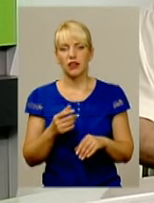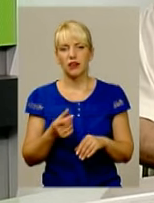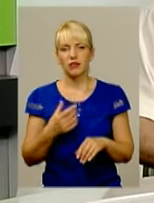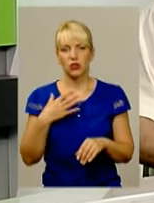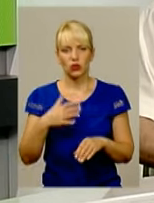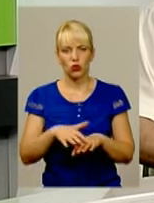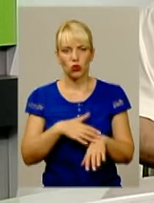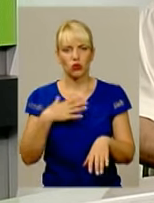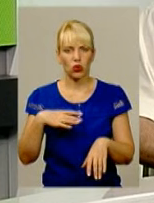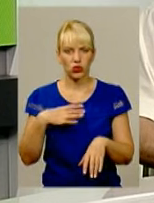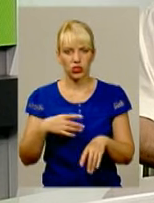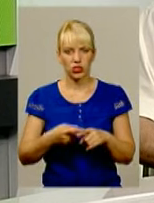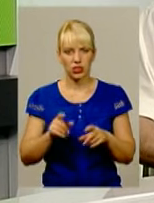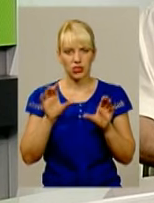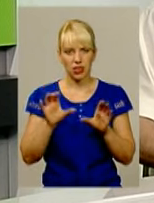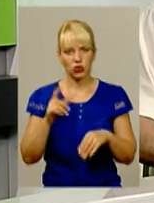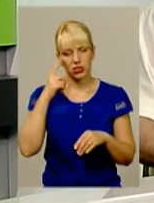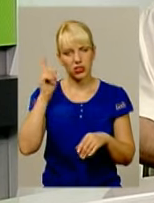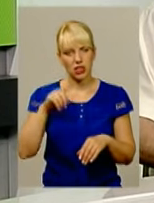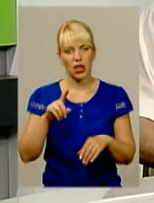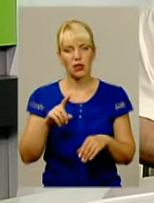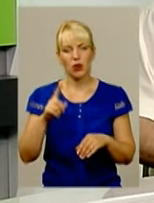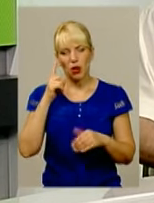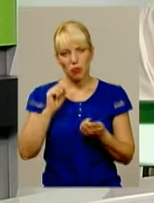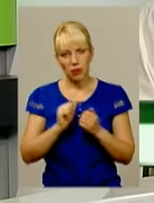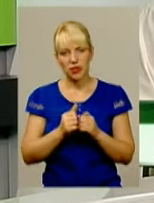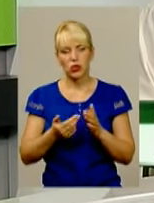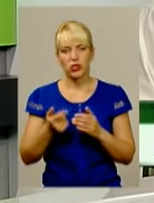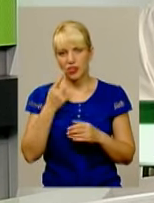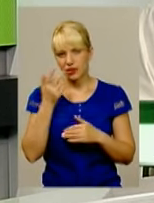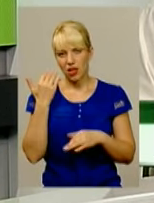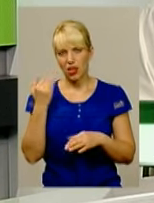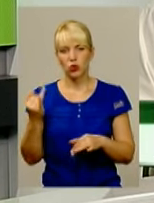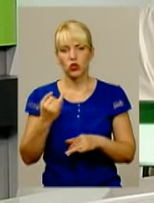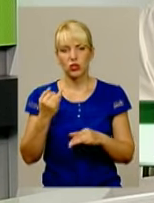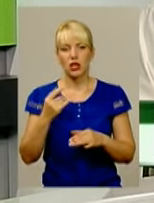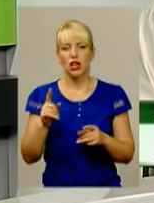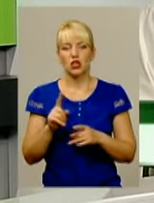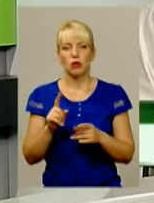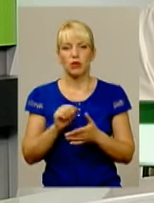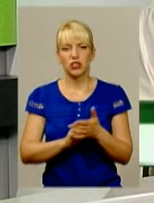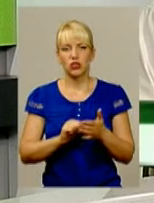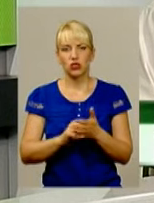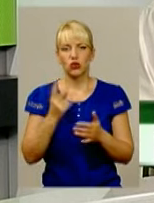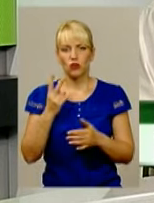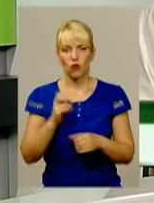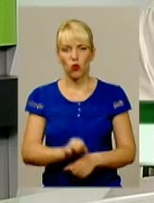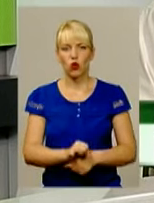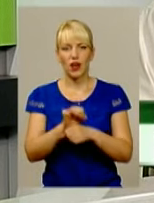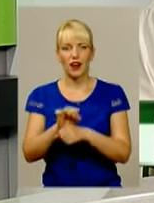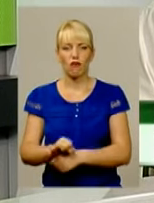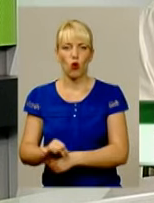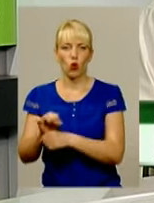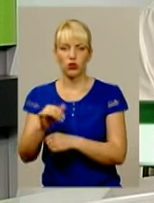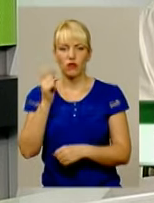ми знаємо і пам'ятаємо з недалекої історії, що практично причиною двох революцій в Україні це